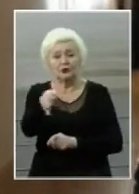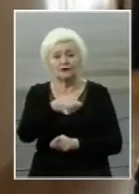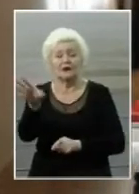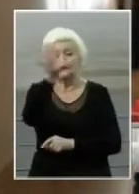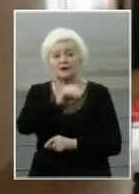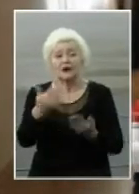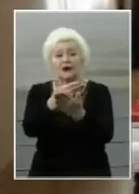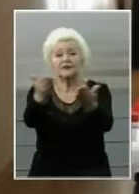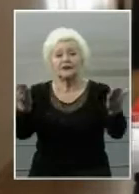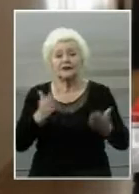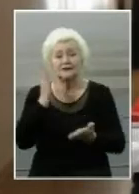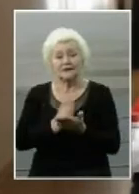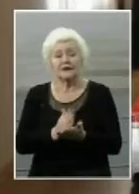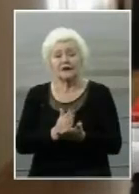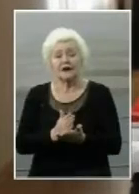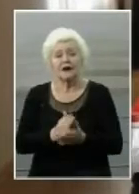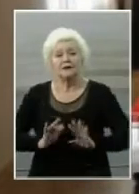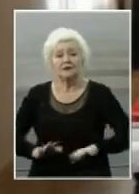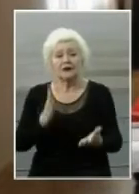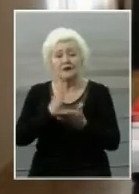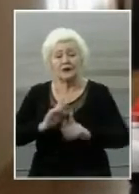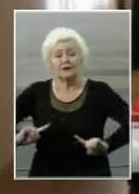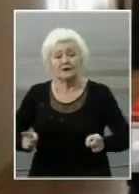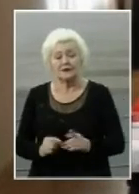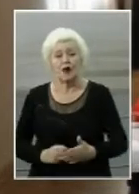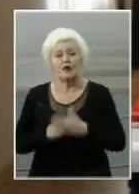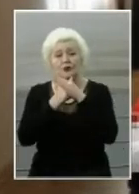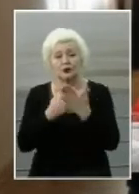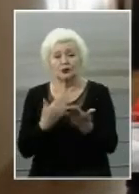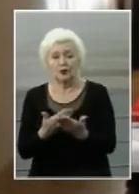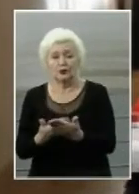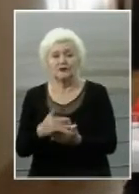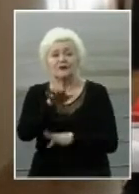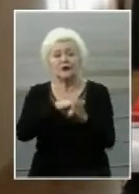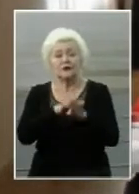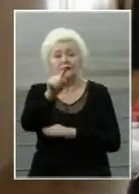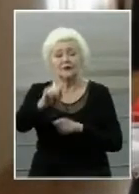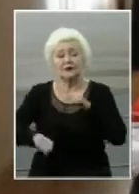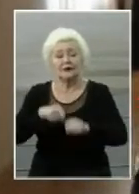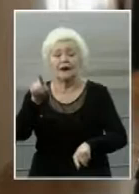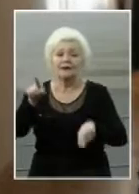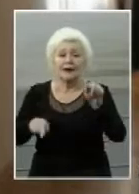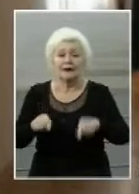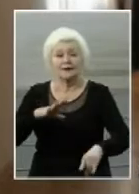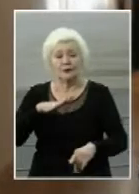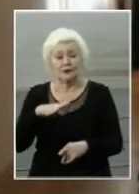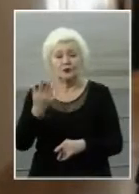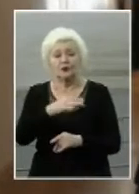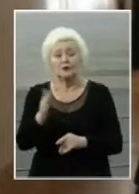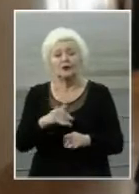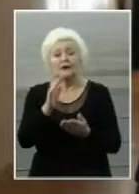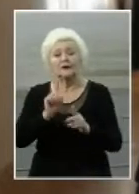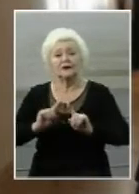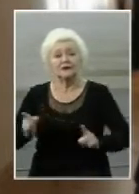справами є затримані, які обґрунтовано підозрюються у здійсненні цих злочинів. Деякі перебувають на підписці,